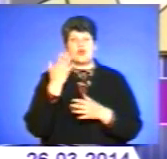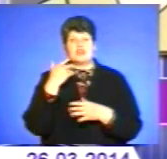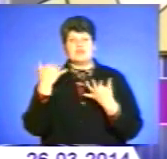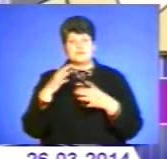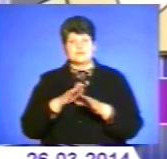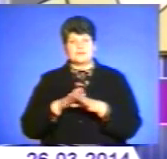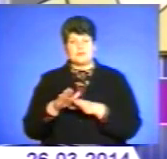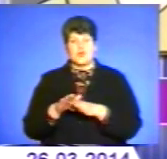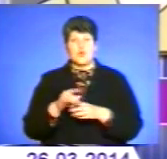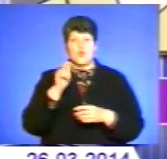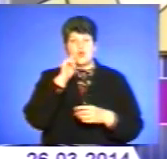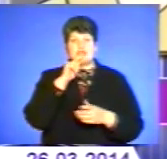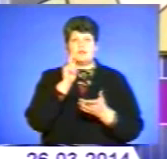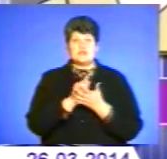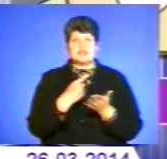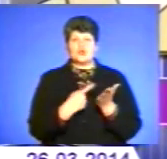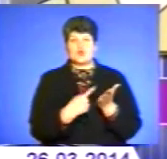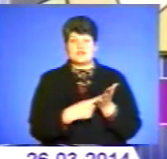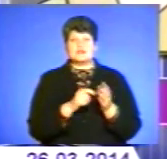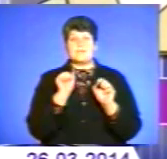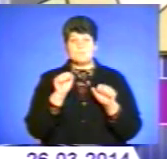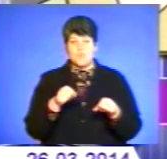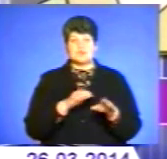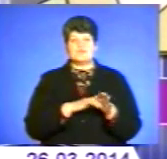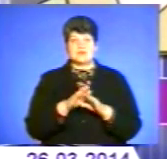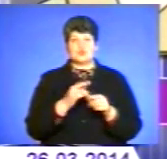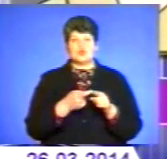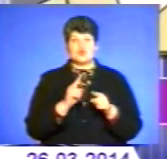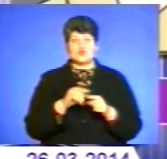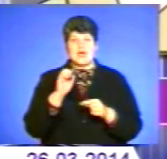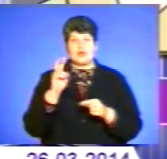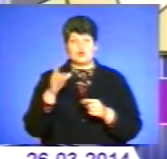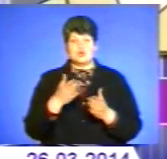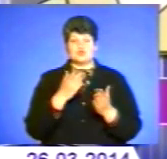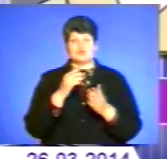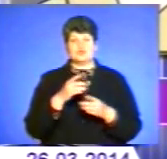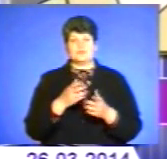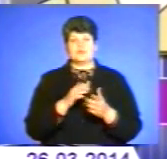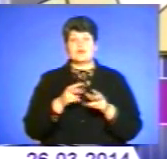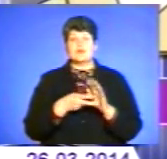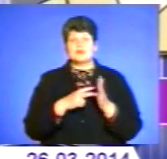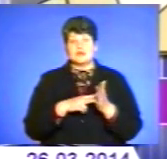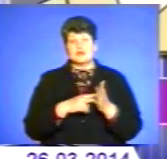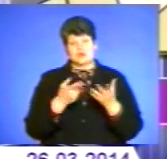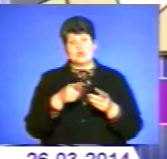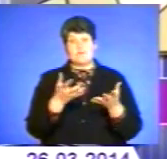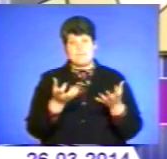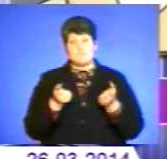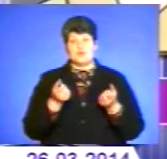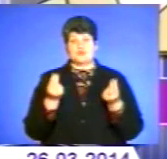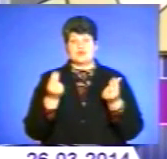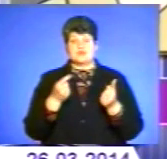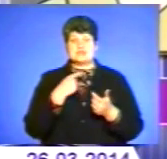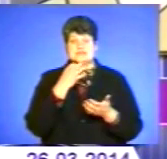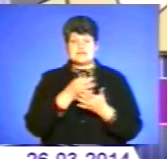Україна має доказати, що вона в змозі виконати цю екологічну стратегію. І в такому разі отримає кошти, наголосив